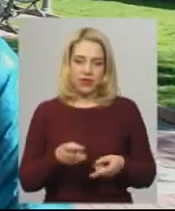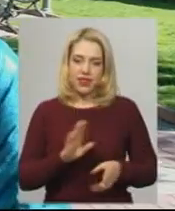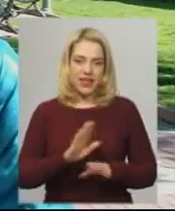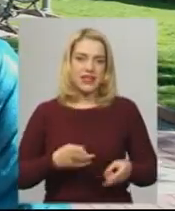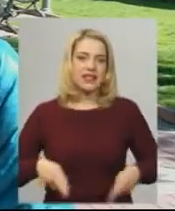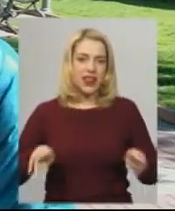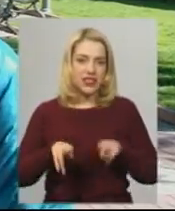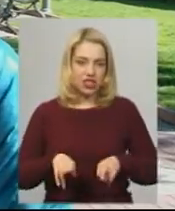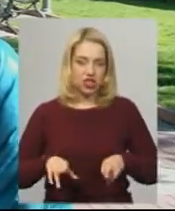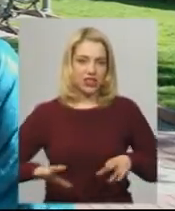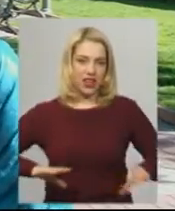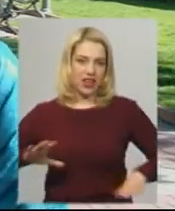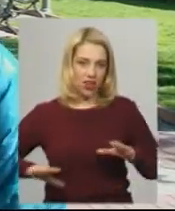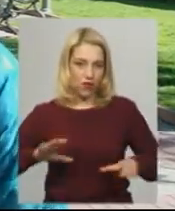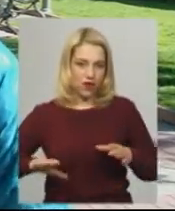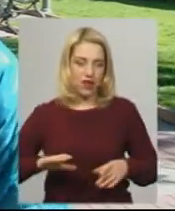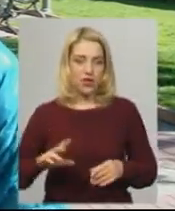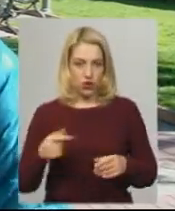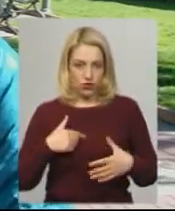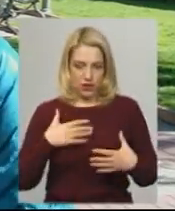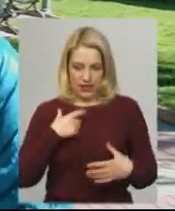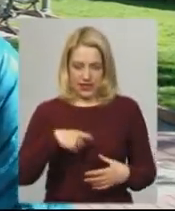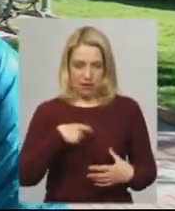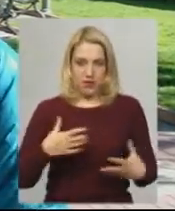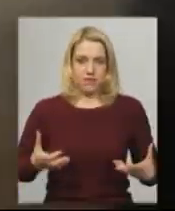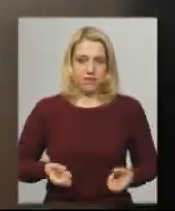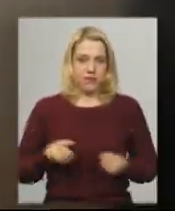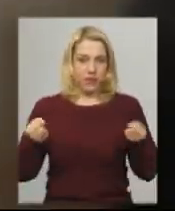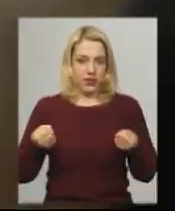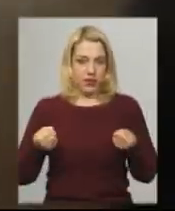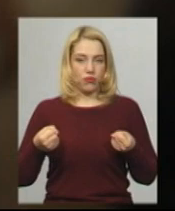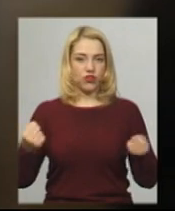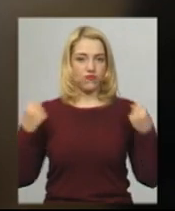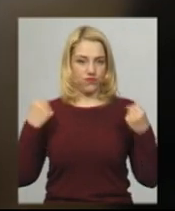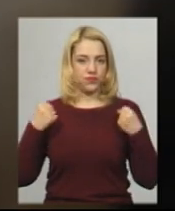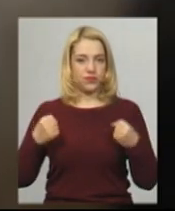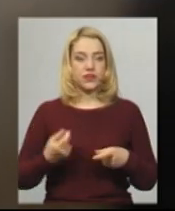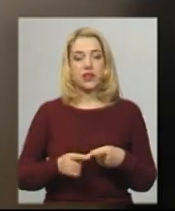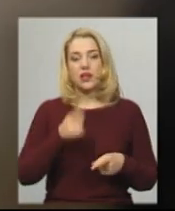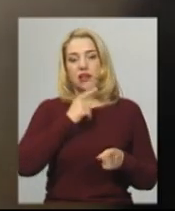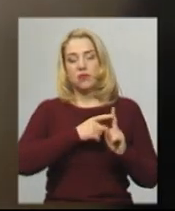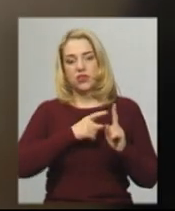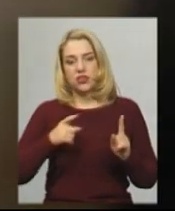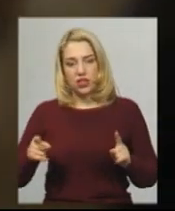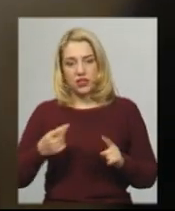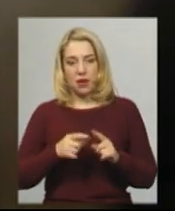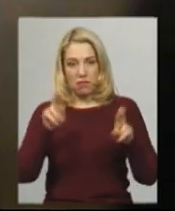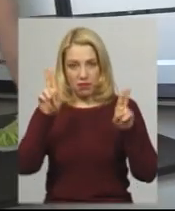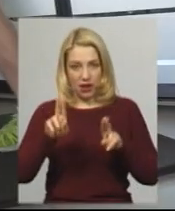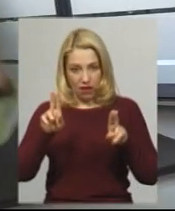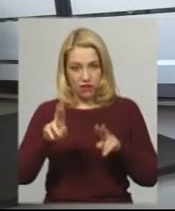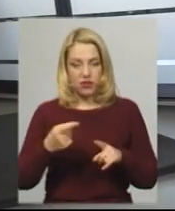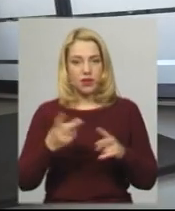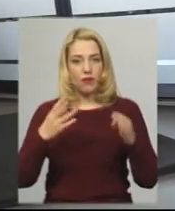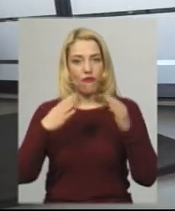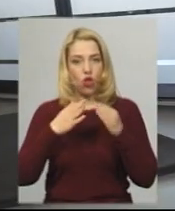себе в фізичній формі під час Великодніх свят. За правилами челенджу «Еверест вдома» потрібно в домашніх умовах